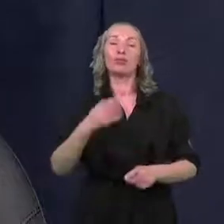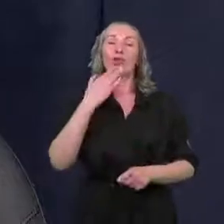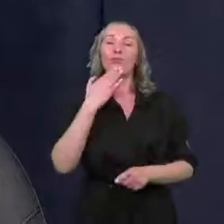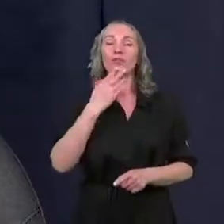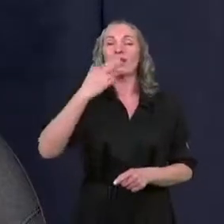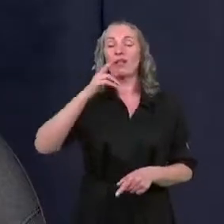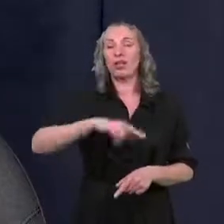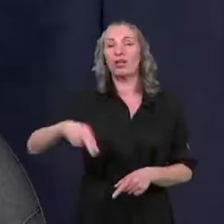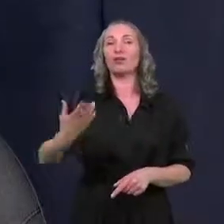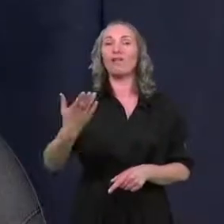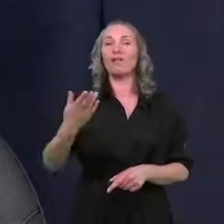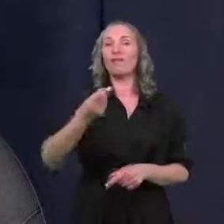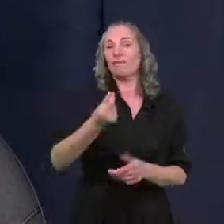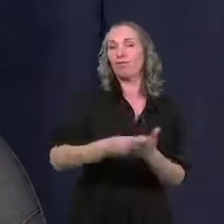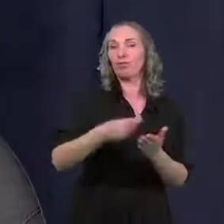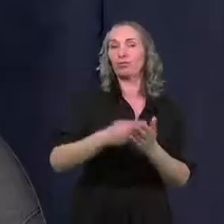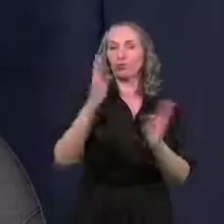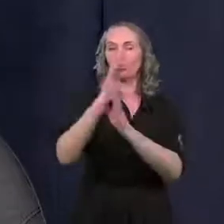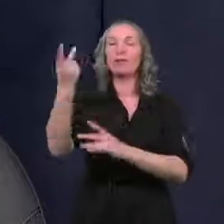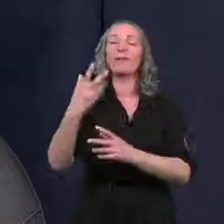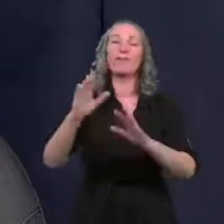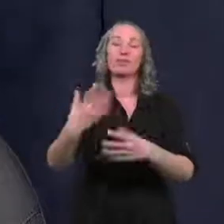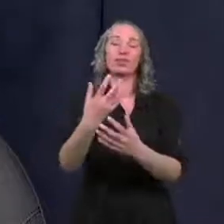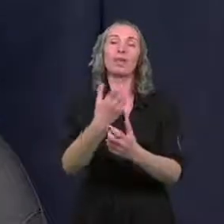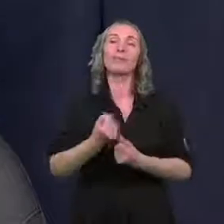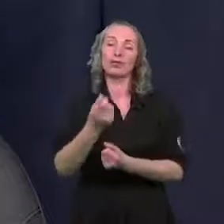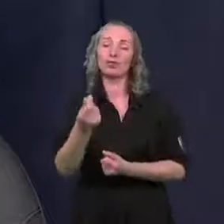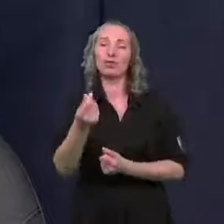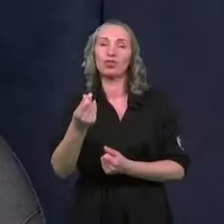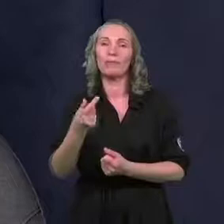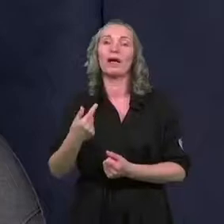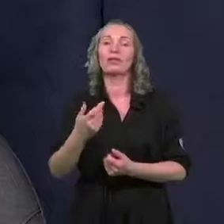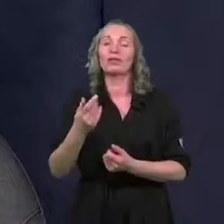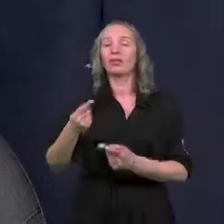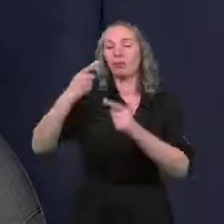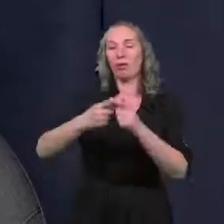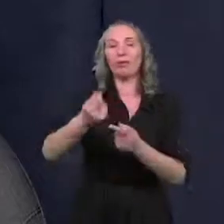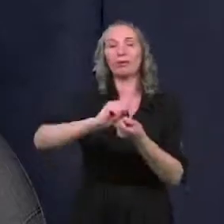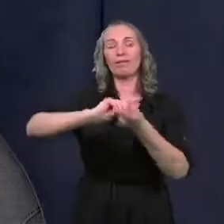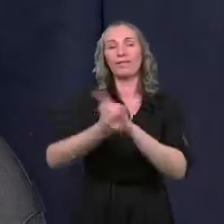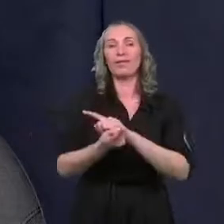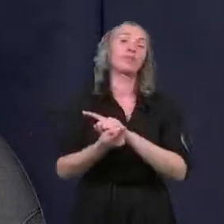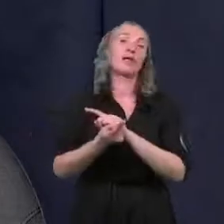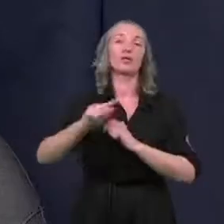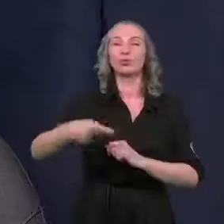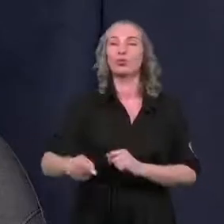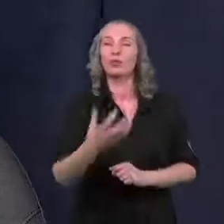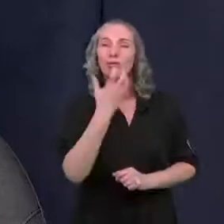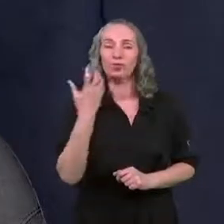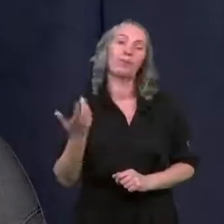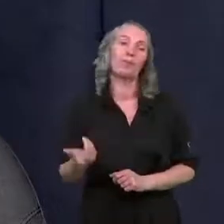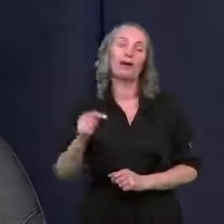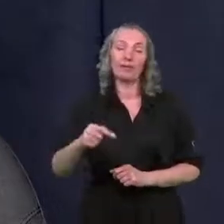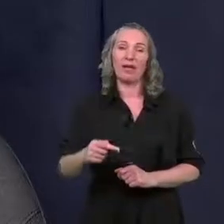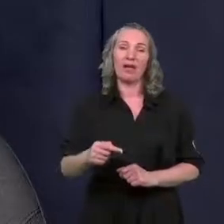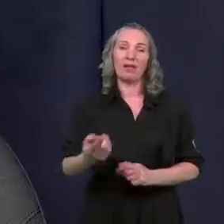Narodowego Funduszu Ochrony Środowiska, można było otrzymać pieniądze na dopłatę do wymiany źródeł ciepła. W